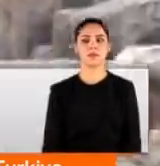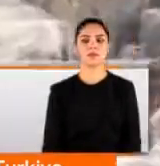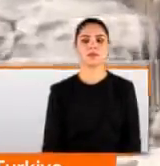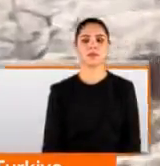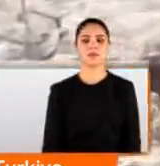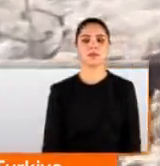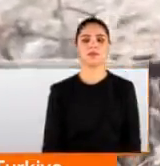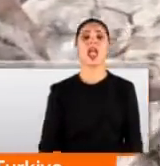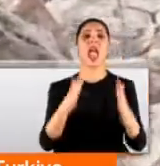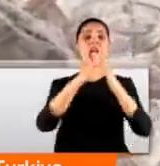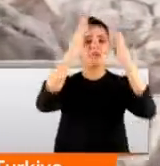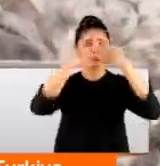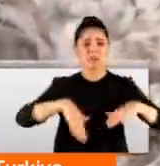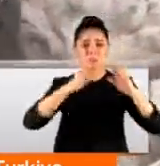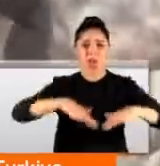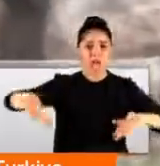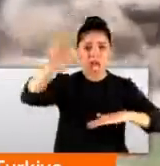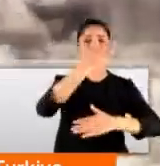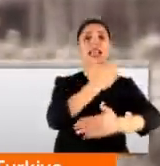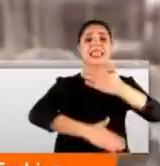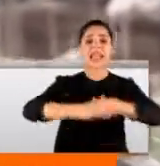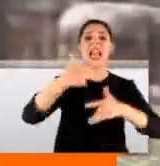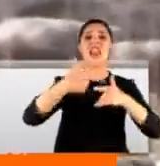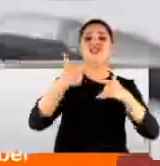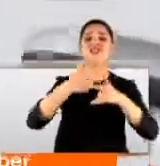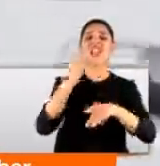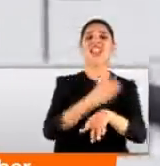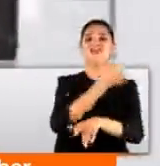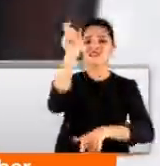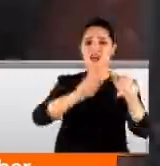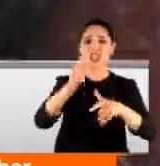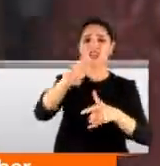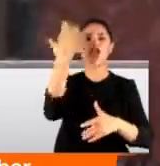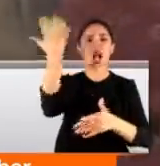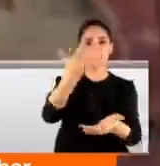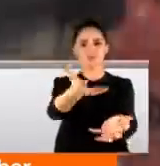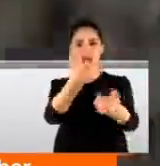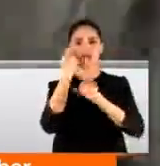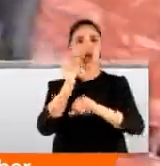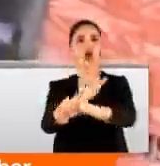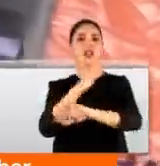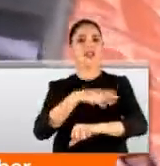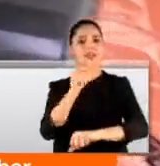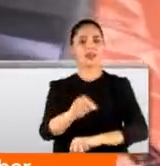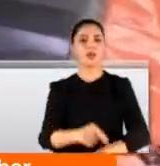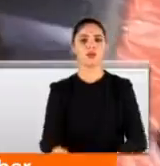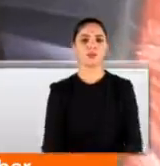Hem evlerini yıktılar hem de yaraladıkları Filistinliyi ambulanstan indirip gözaltına almaya çalıştılar.